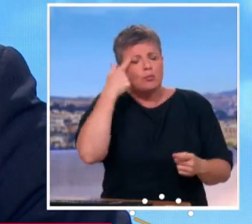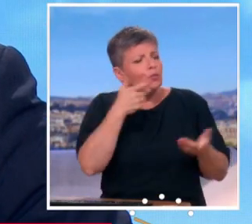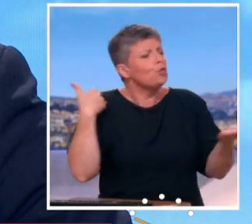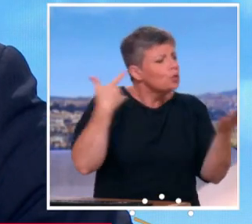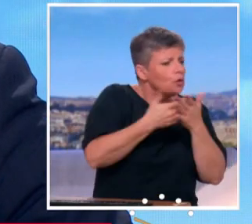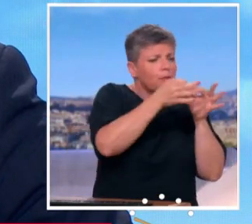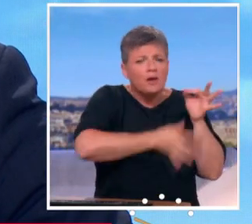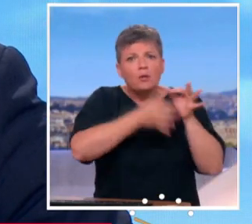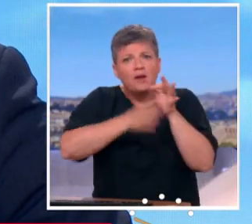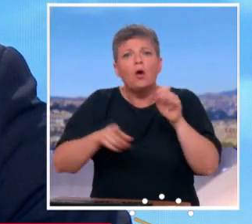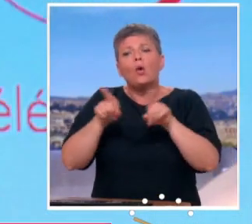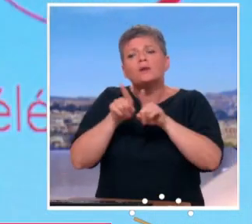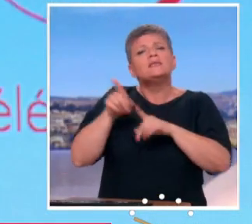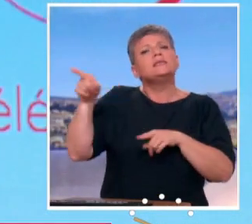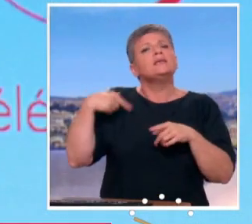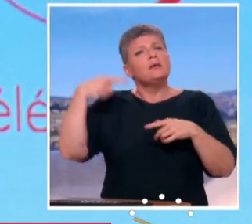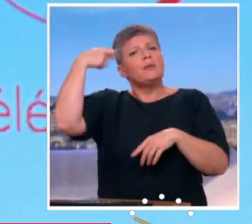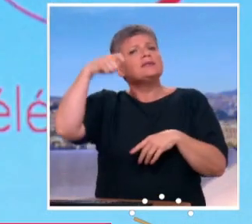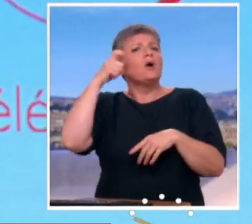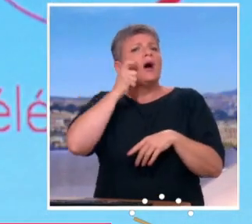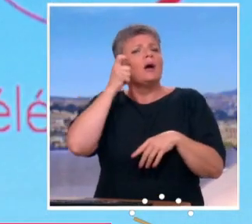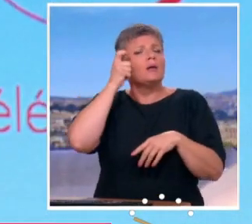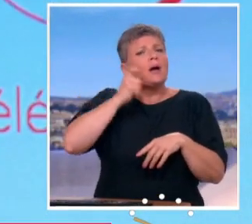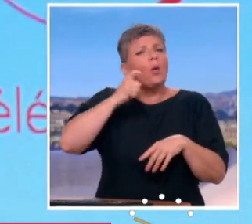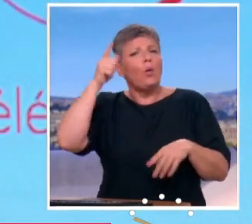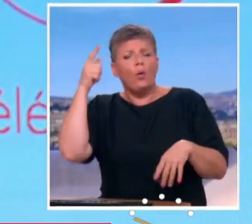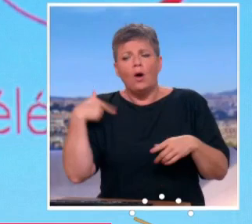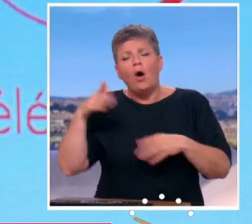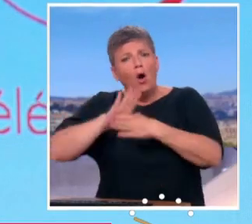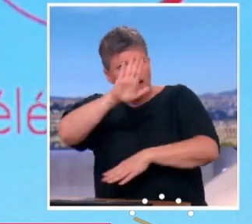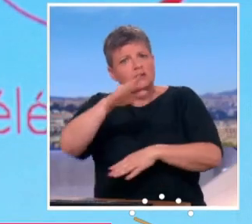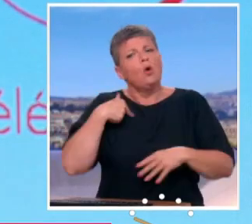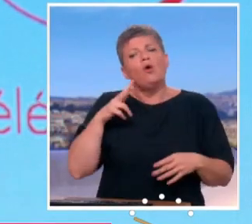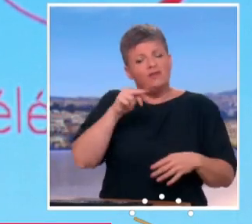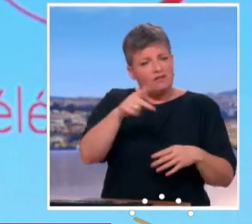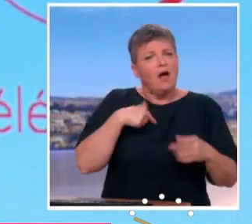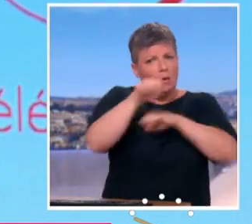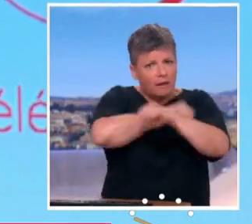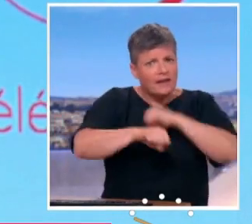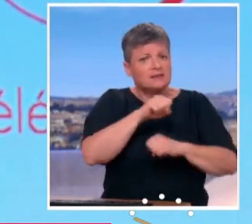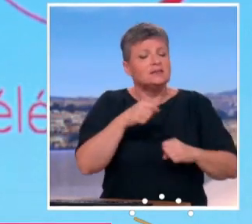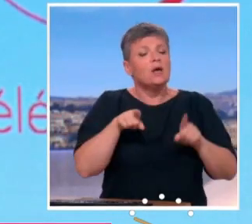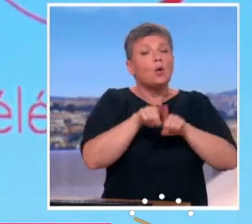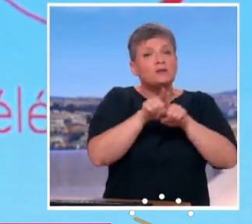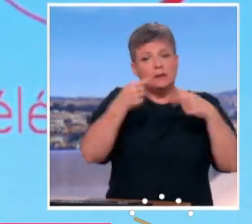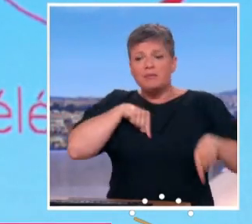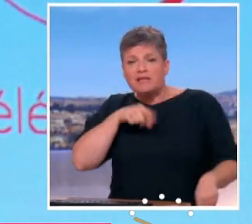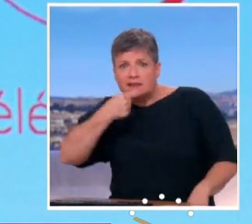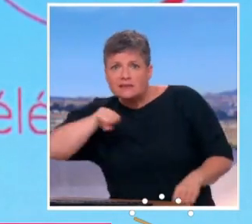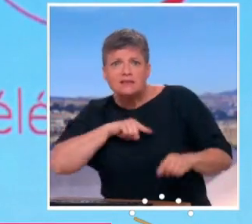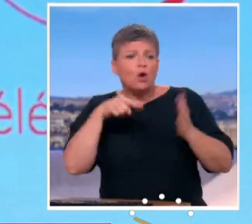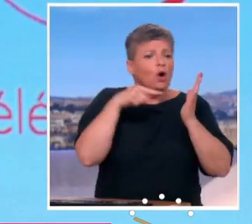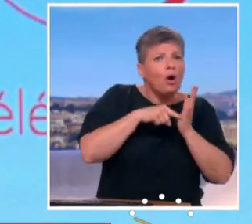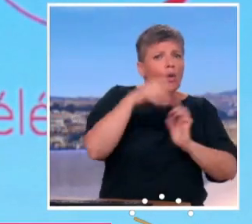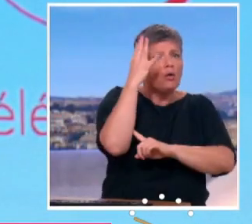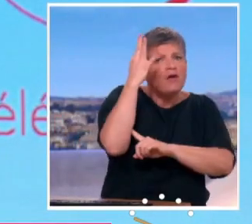cet engagement du président de la République dans ces sujets d'actualité. Nous allons ensuite voir avec la Première ministre quel délai nous organisons cette conférence,